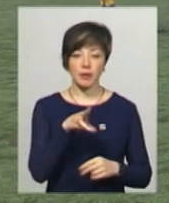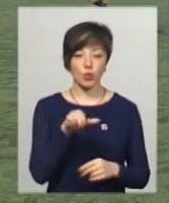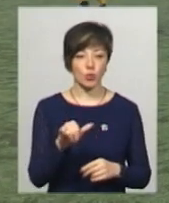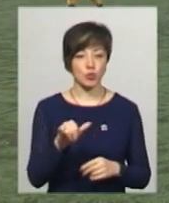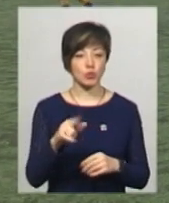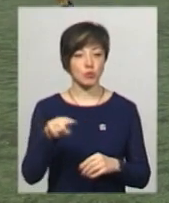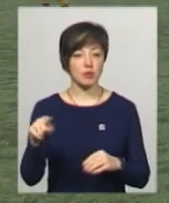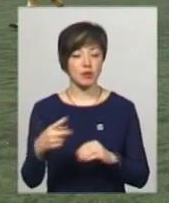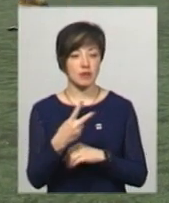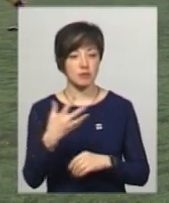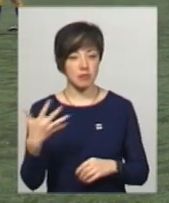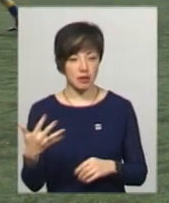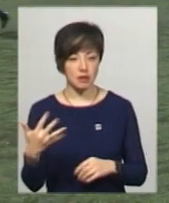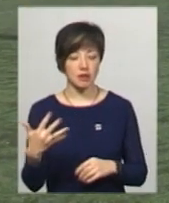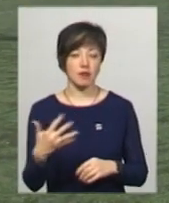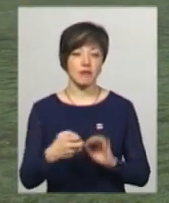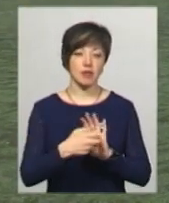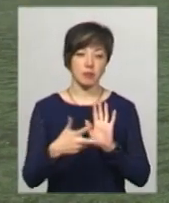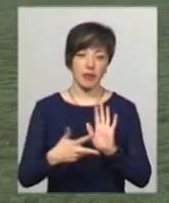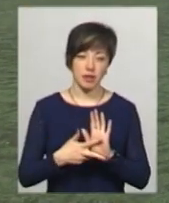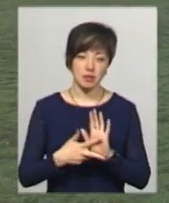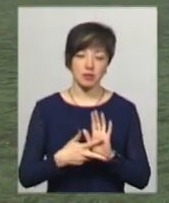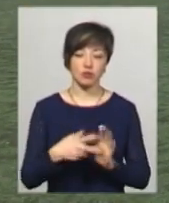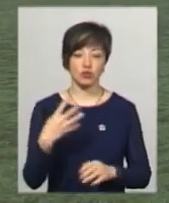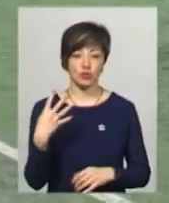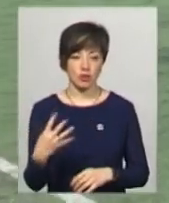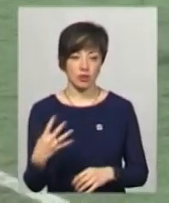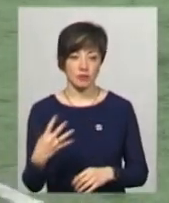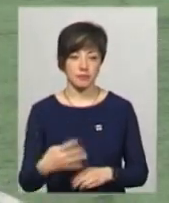училище номер 25, номер 18 і номер 4.